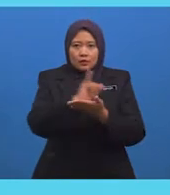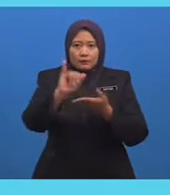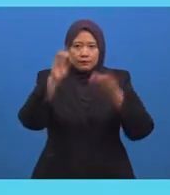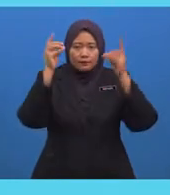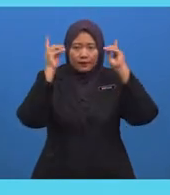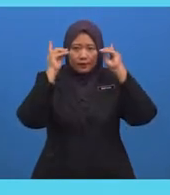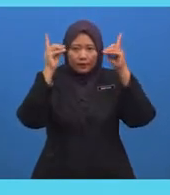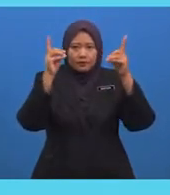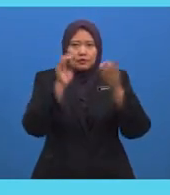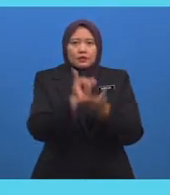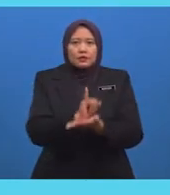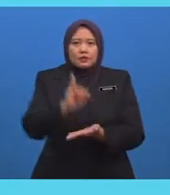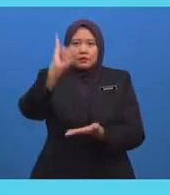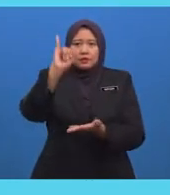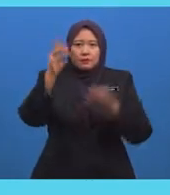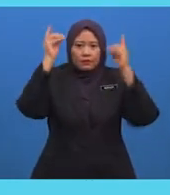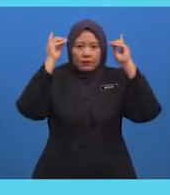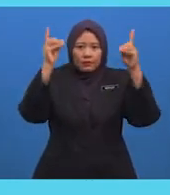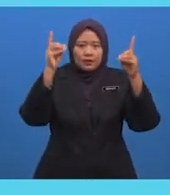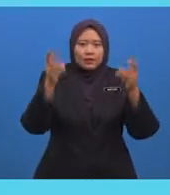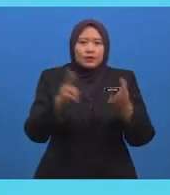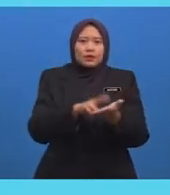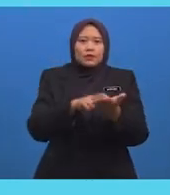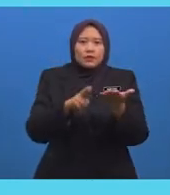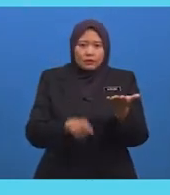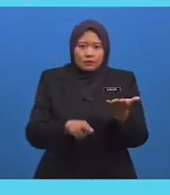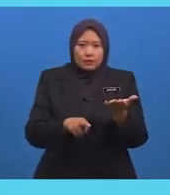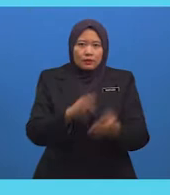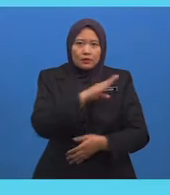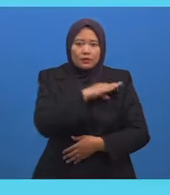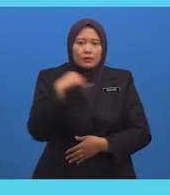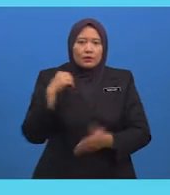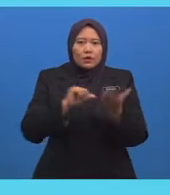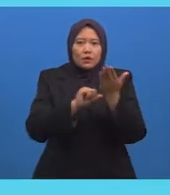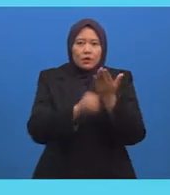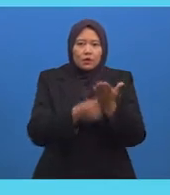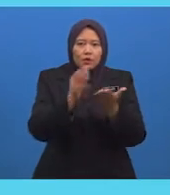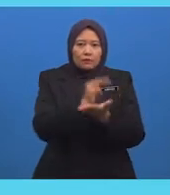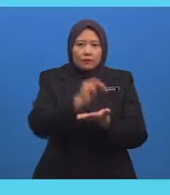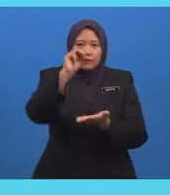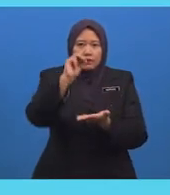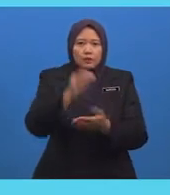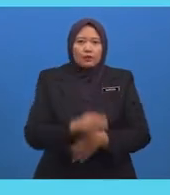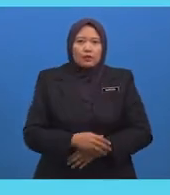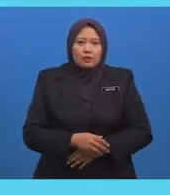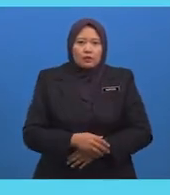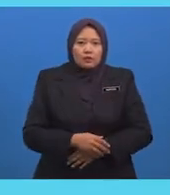Institusi Institusi Adalah Yang Paling Banyak Dan Terdapat Hampir Di Setiap Pertempatan